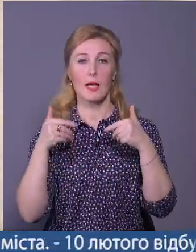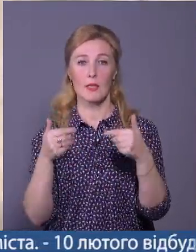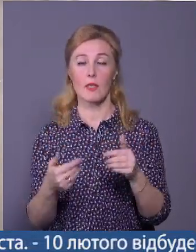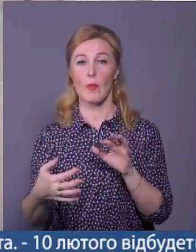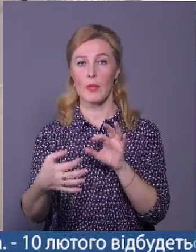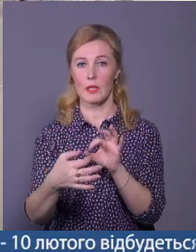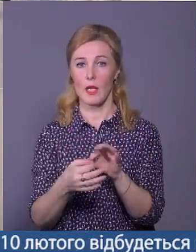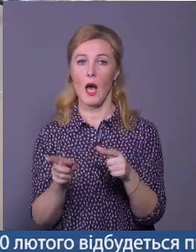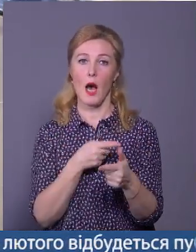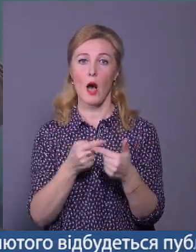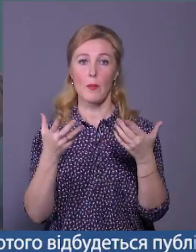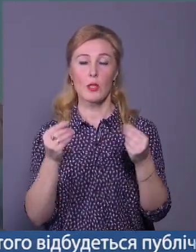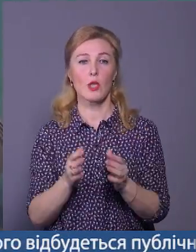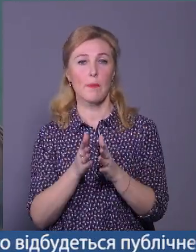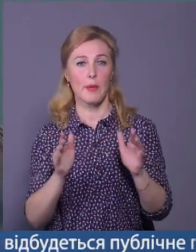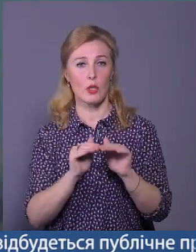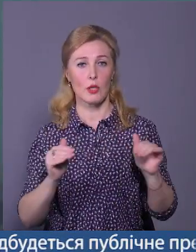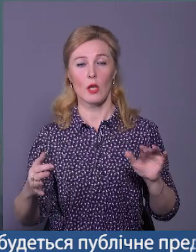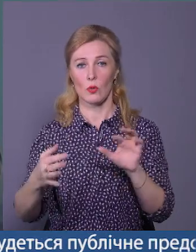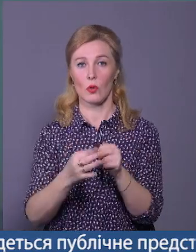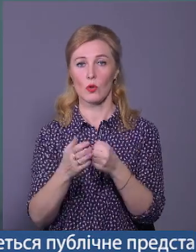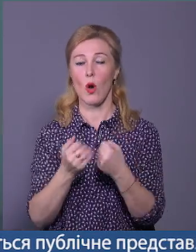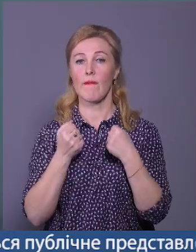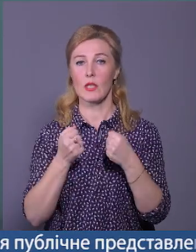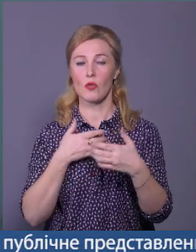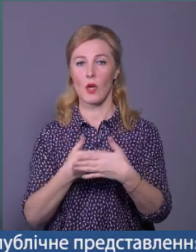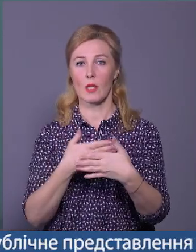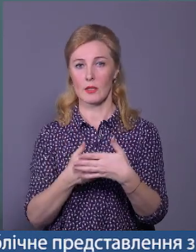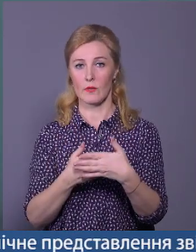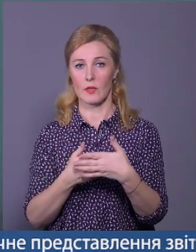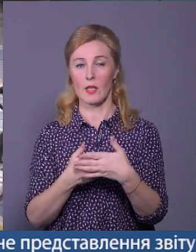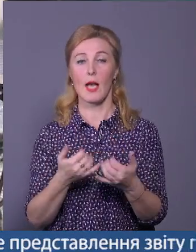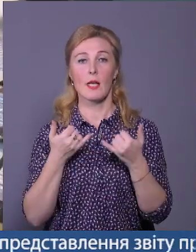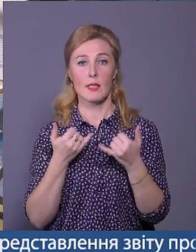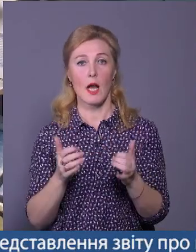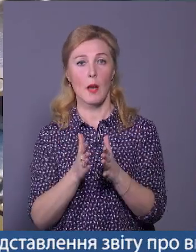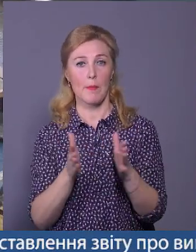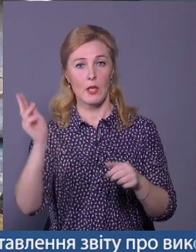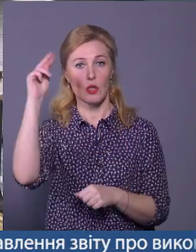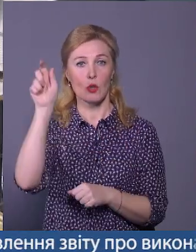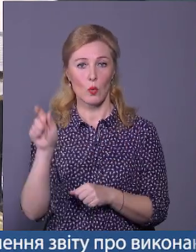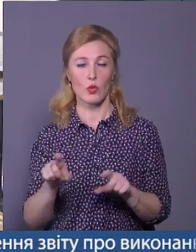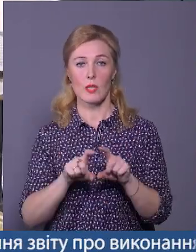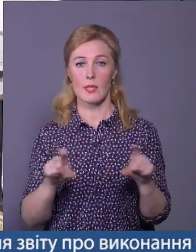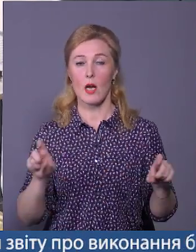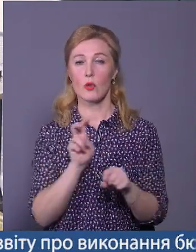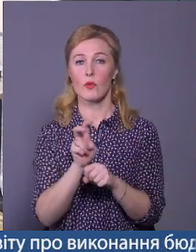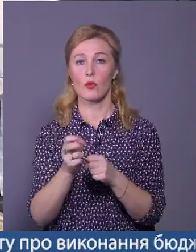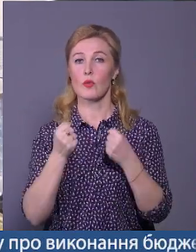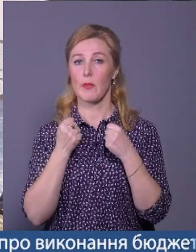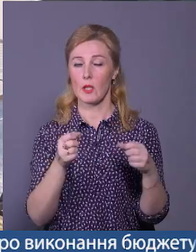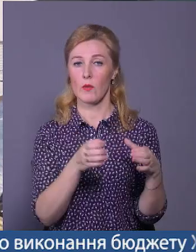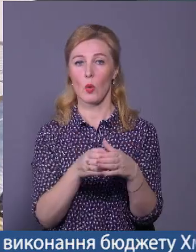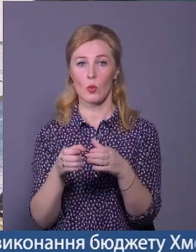приєдналися, аби ще більше дітей долучилися до фізичної активності. До слова, наразі більшість учнів закладу відвідують спортивні